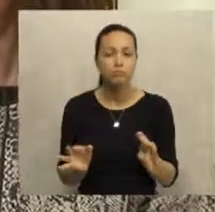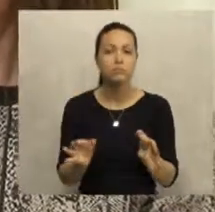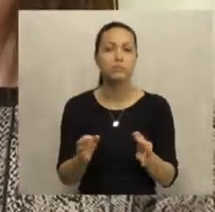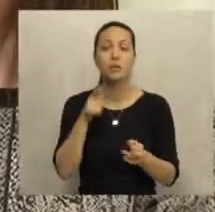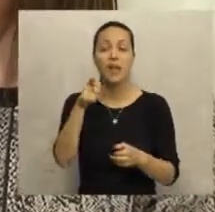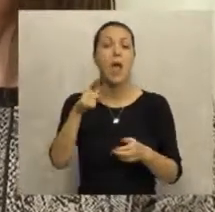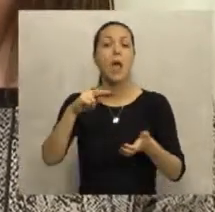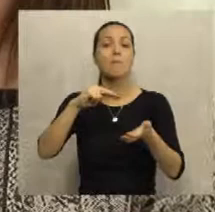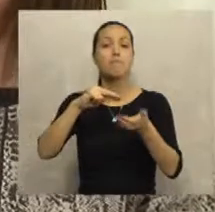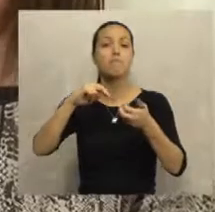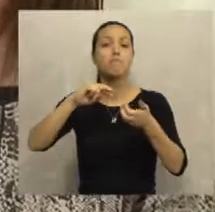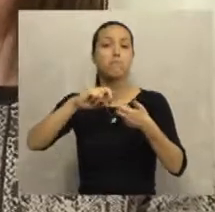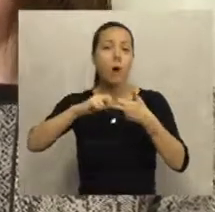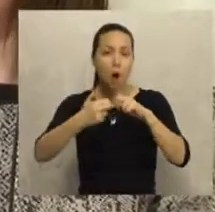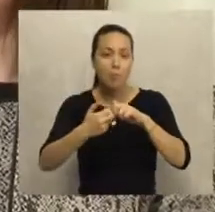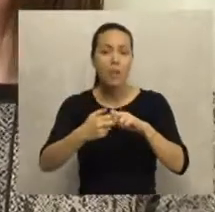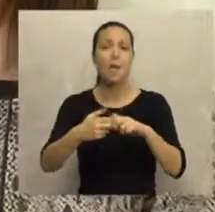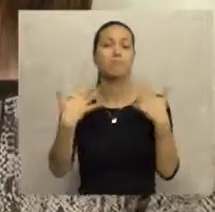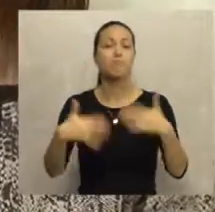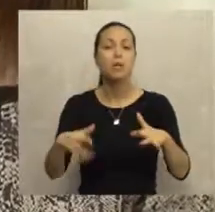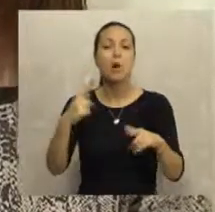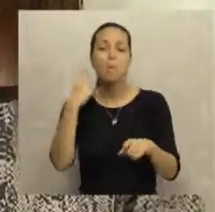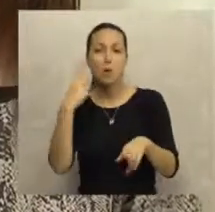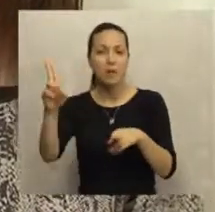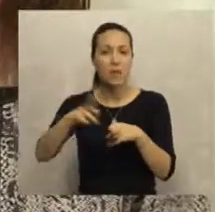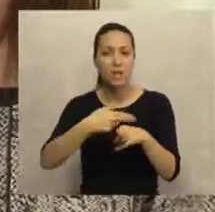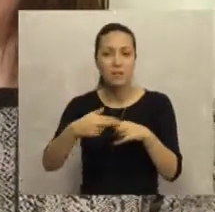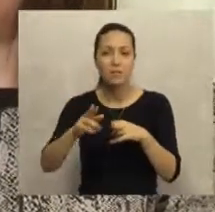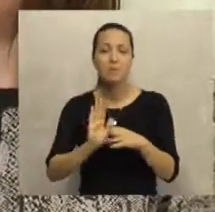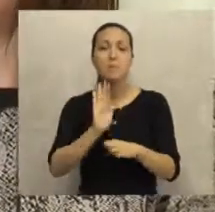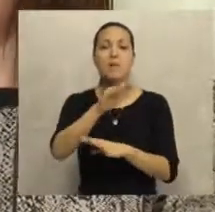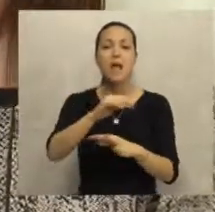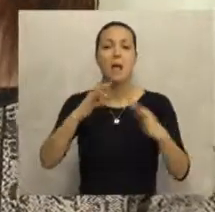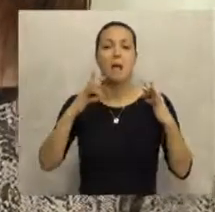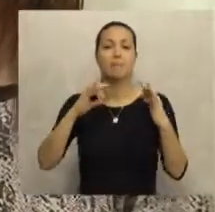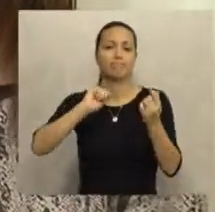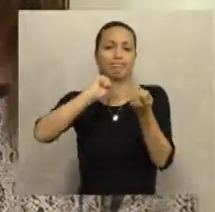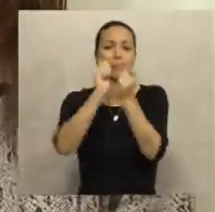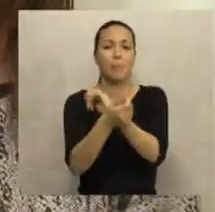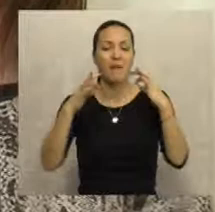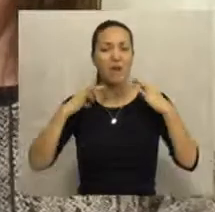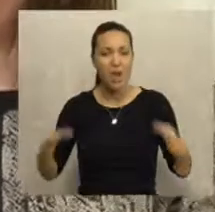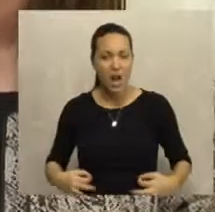adekvatnih kadrova. E sada i taj problem Nacionalna služba zapošljavanja pokušava da reši kroz